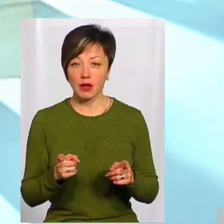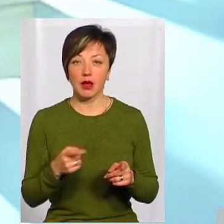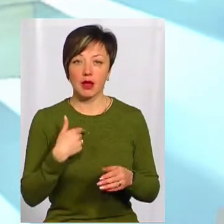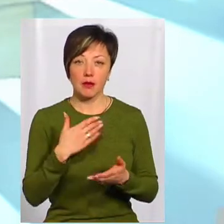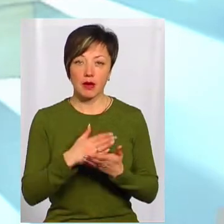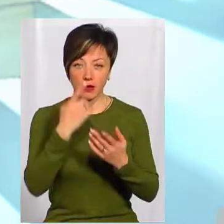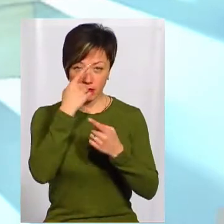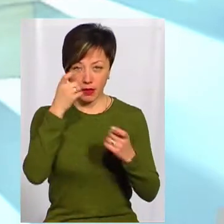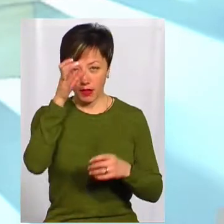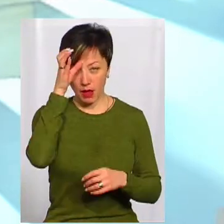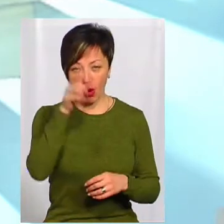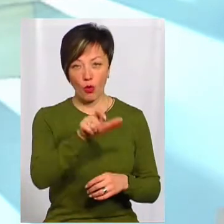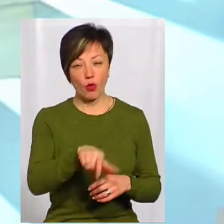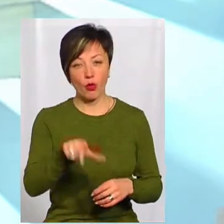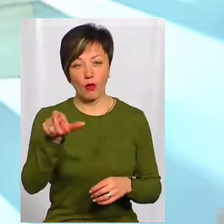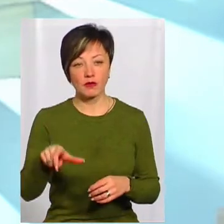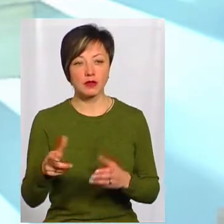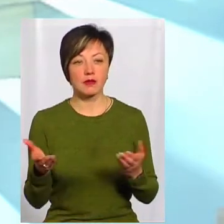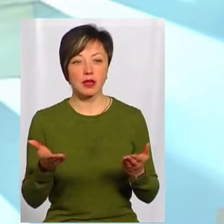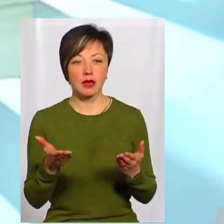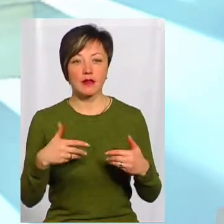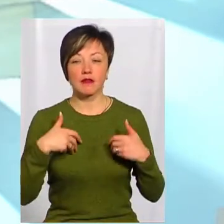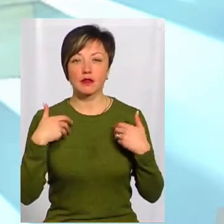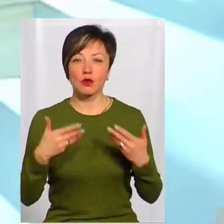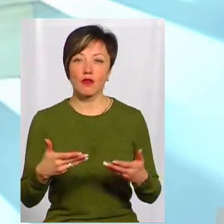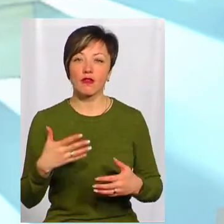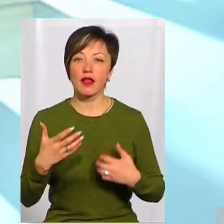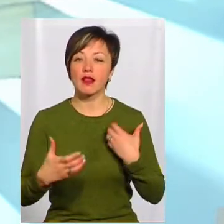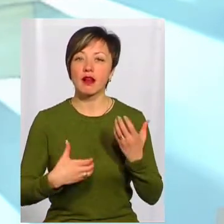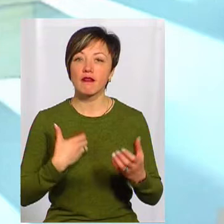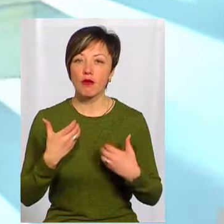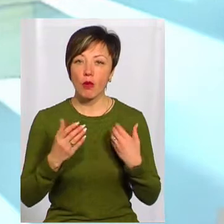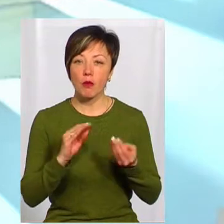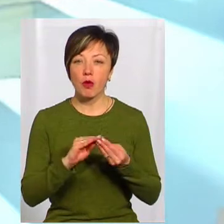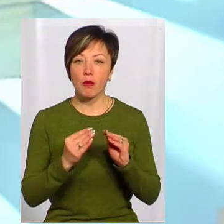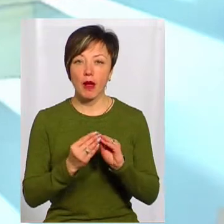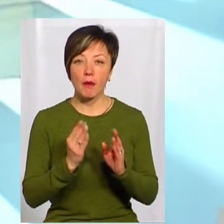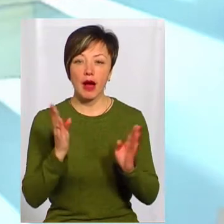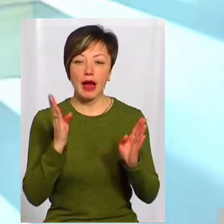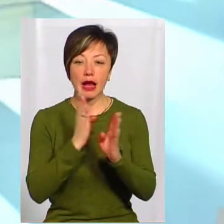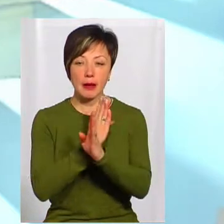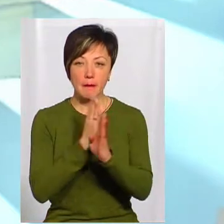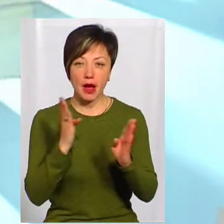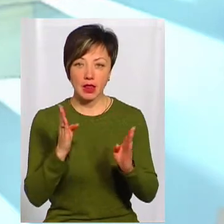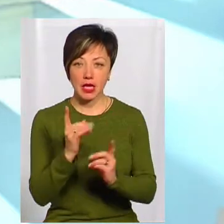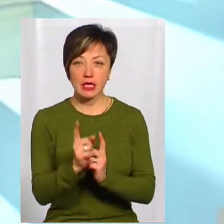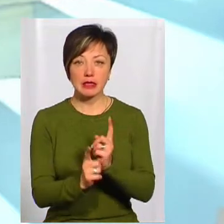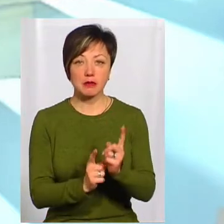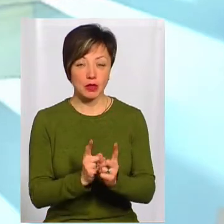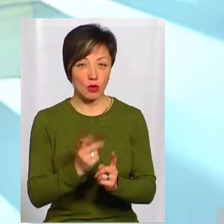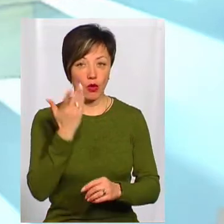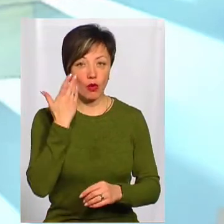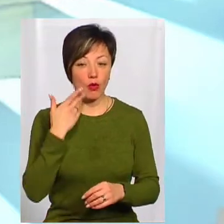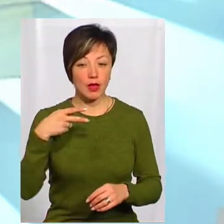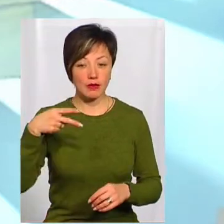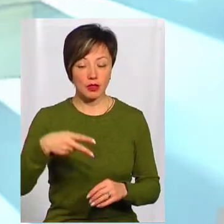інформацію науковців, які висловлювали тривогу стає проблемою, що клімат змінюється. І коли ми були